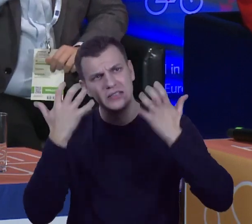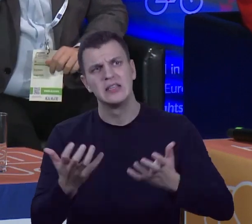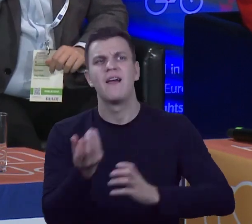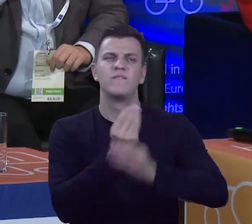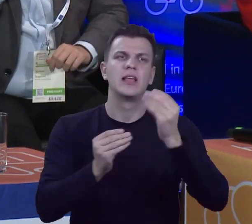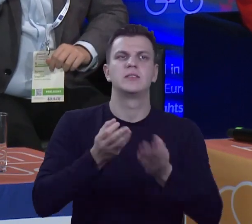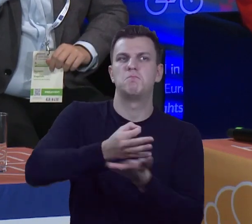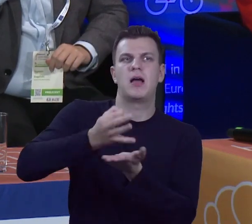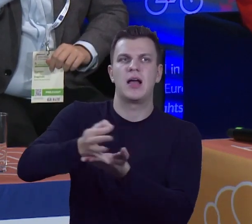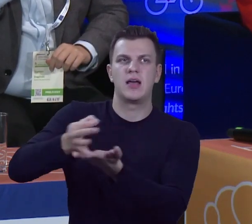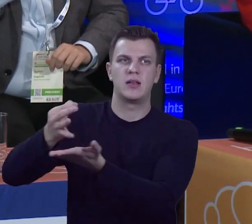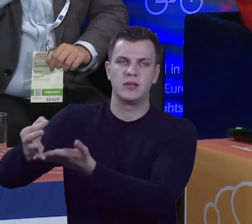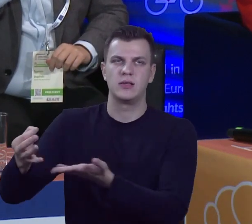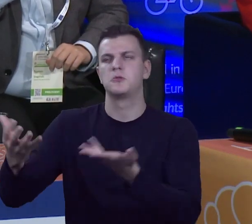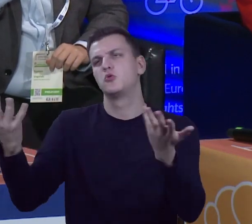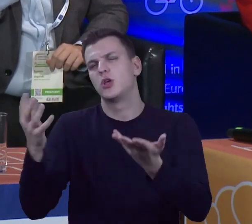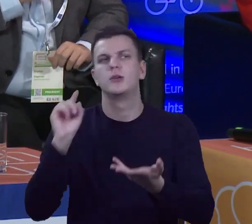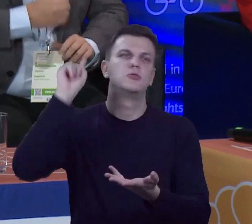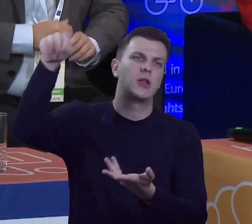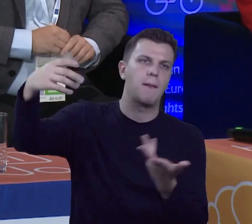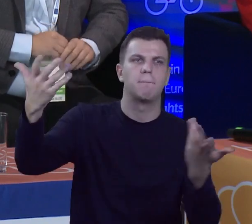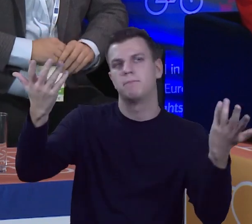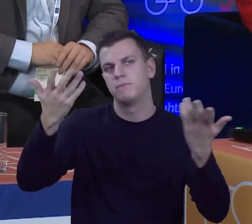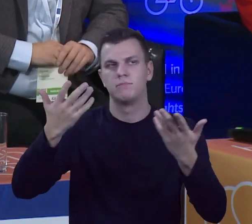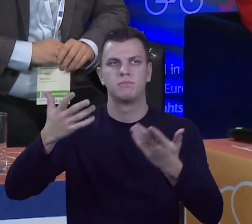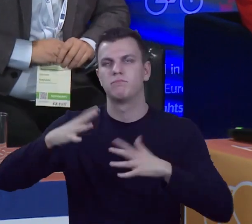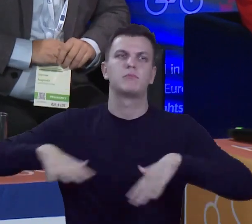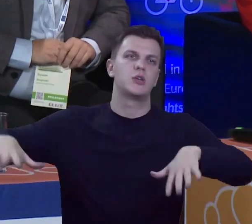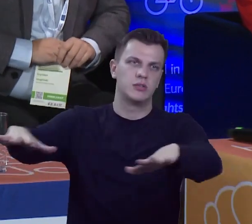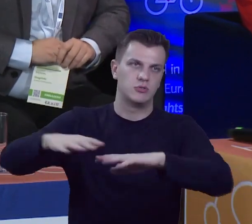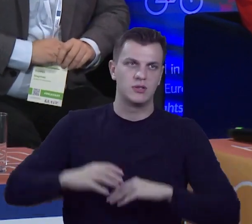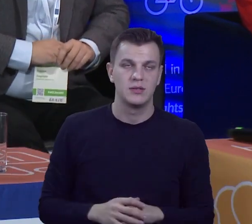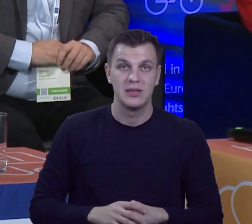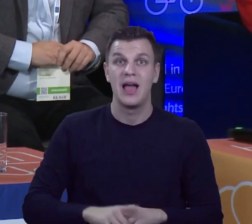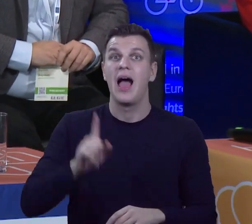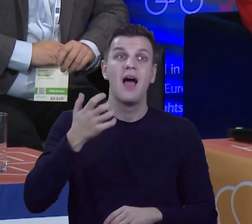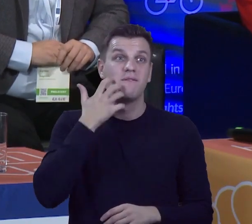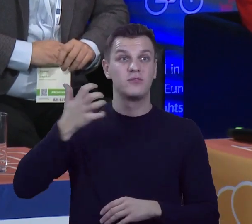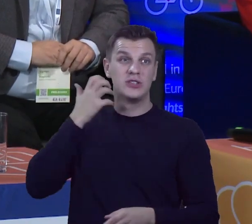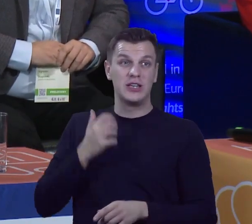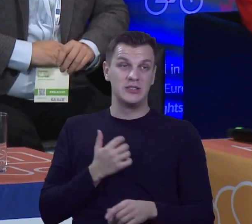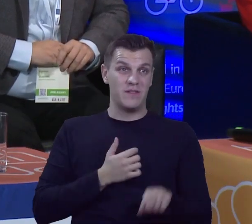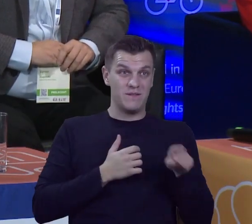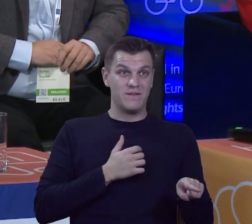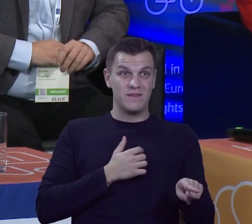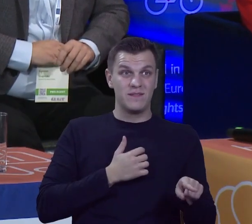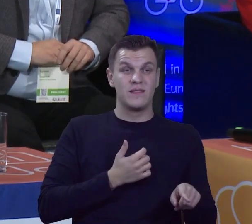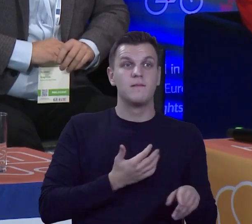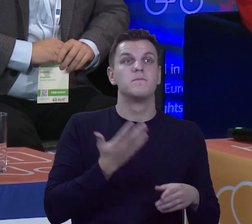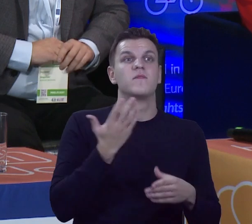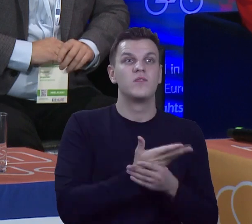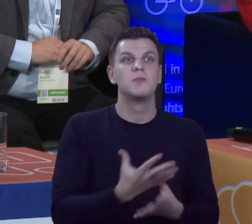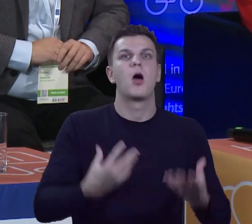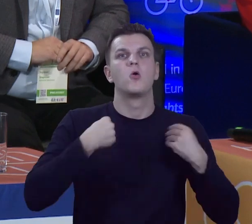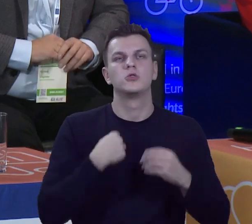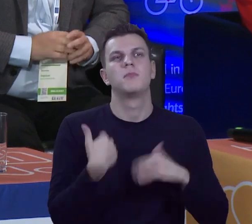miejsc parkingowych gdzieś tam wskaźni na dużej przestrzeni, a wcześniej ten przedsiębiorca uzyskał warunki zabudowy